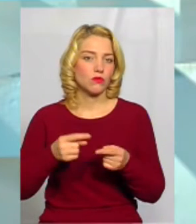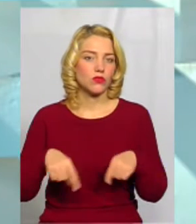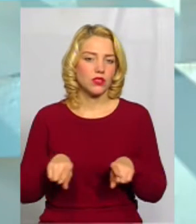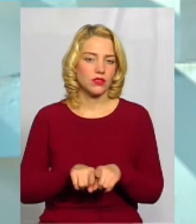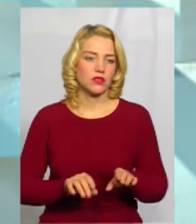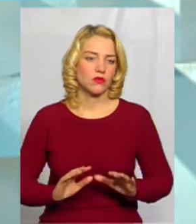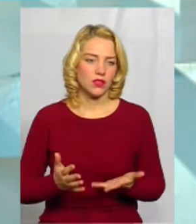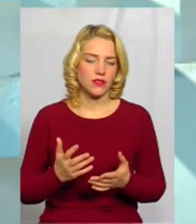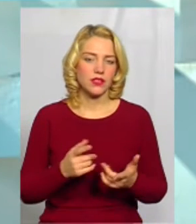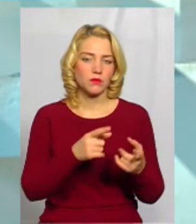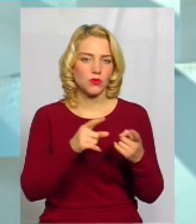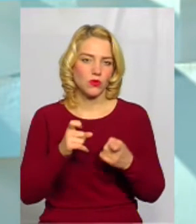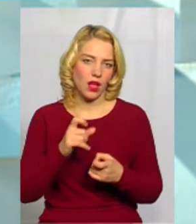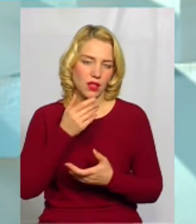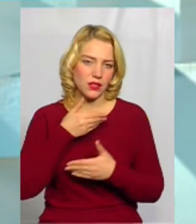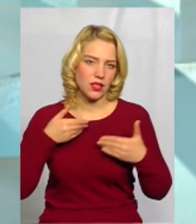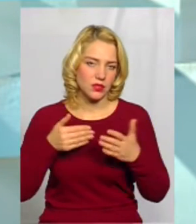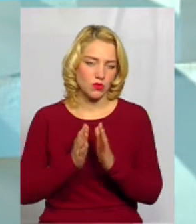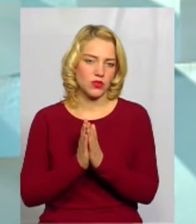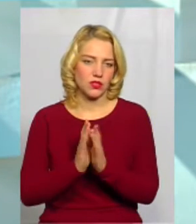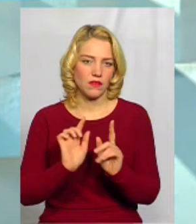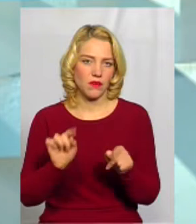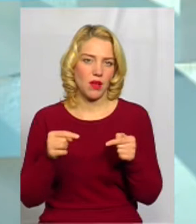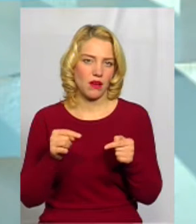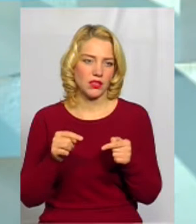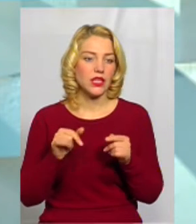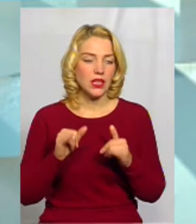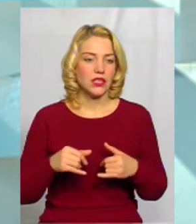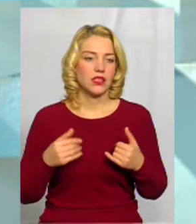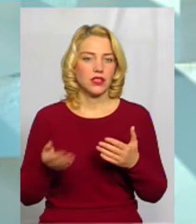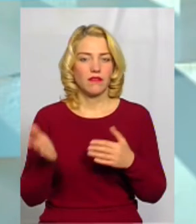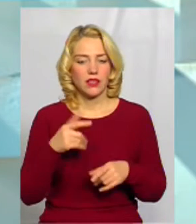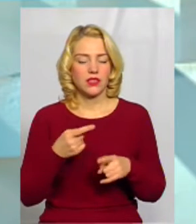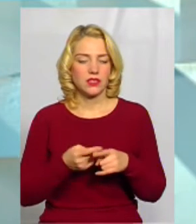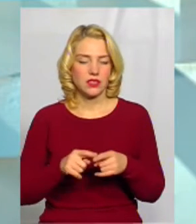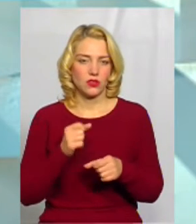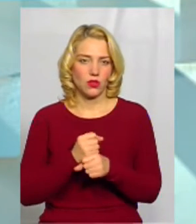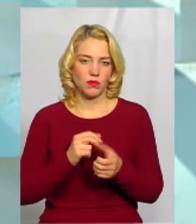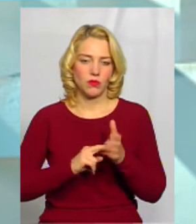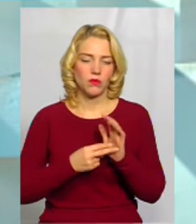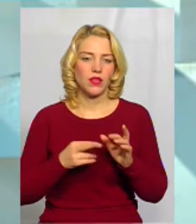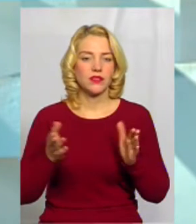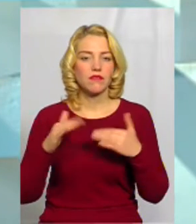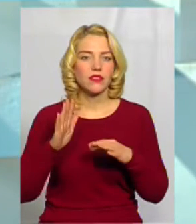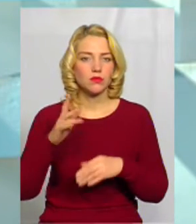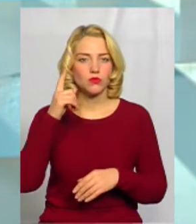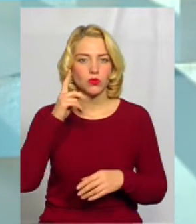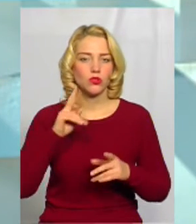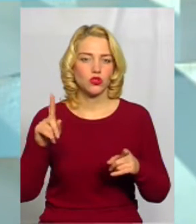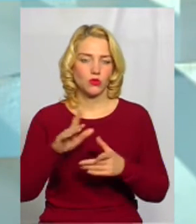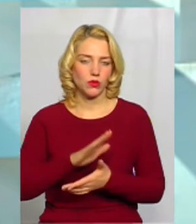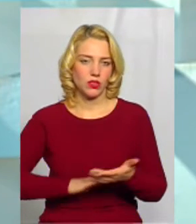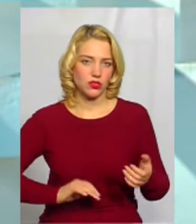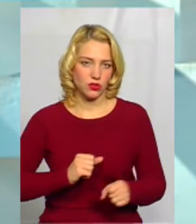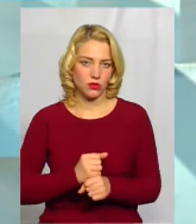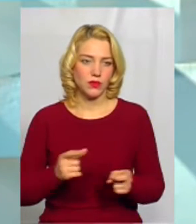ситуація завжди спонукала нас просити, вимагати, давайте зробимо цей план, давайте будемо думати, що подальше зробити.